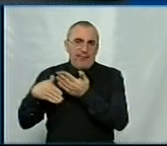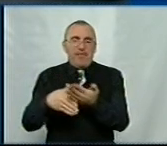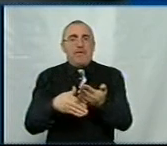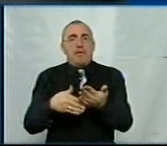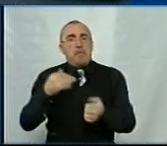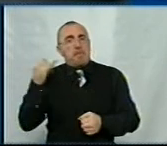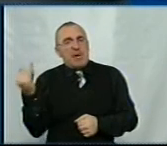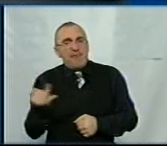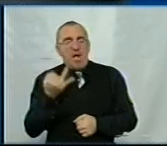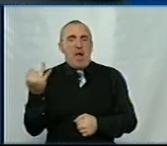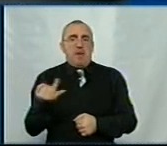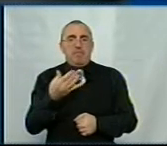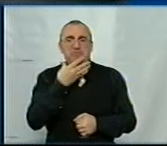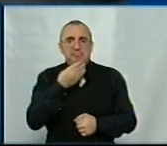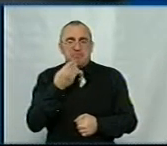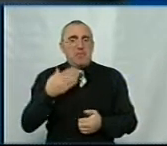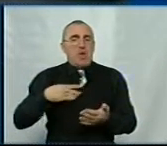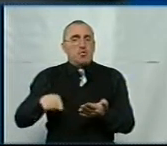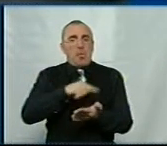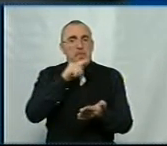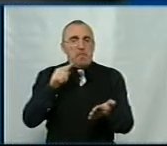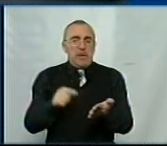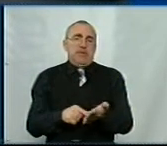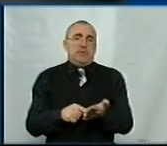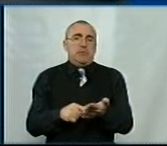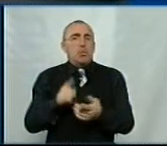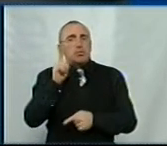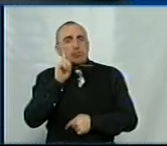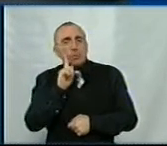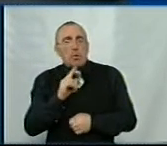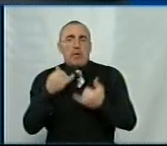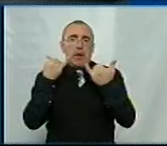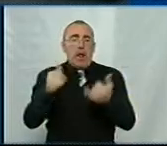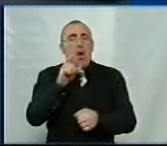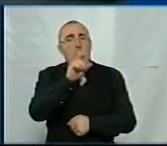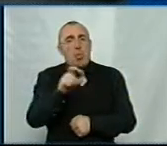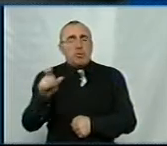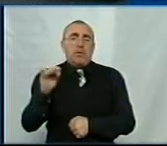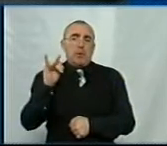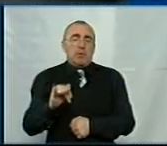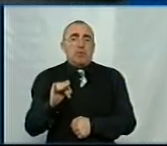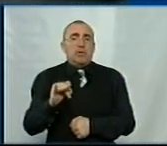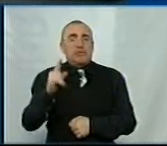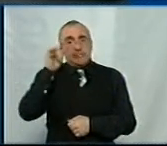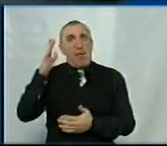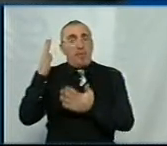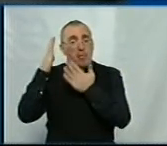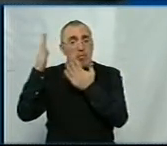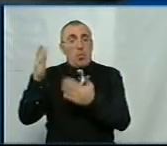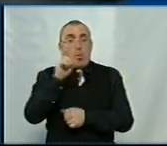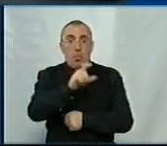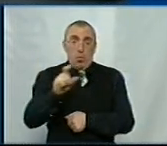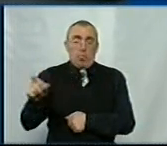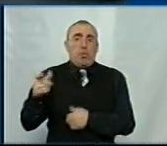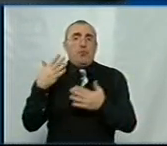привабливість нашого міста, це зручність для людей. І слава Богу, що зараз люди